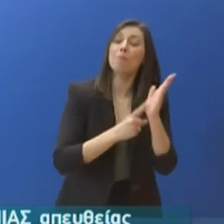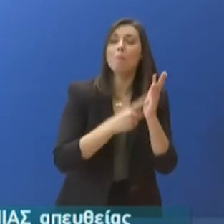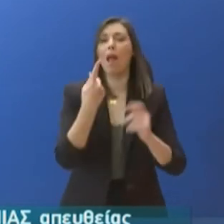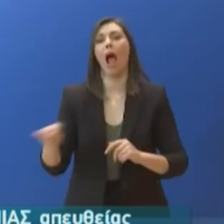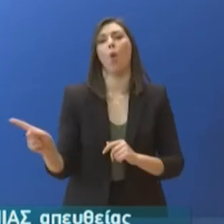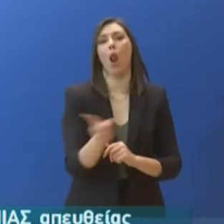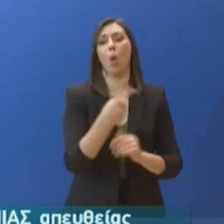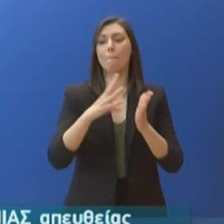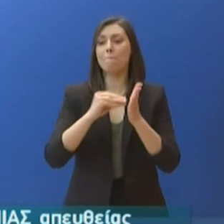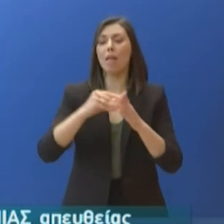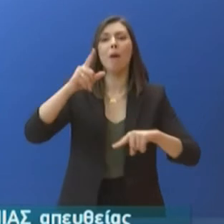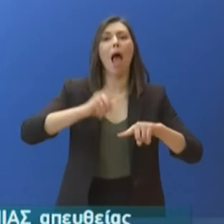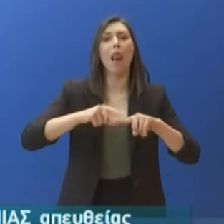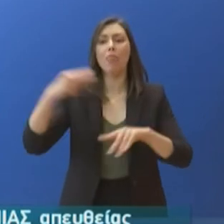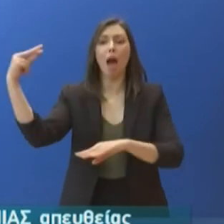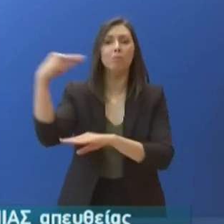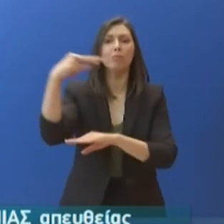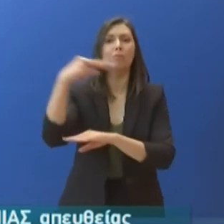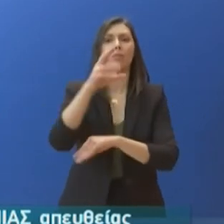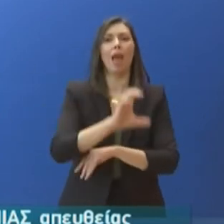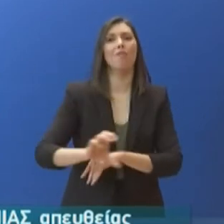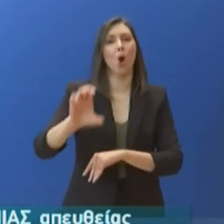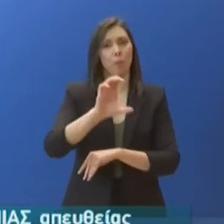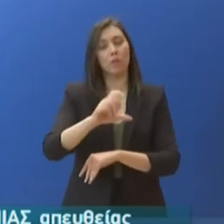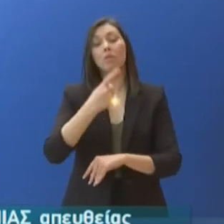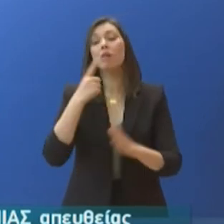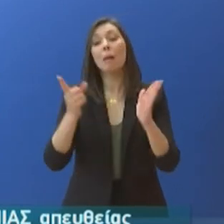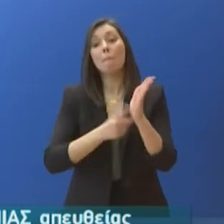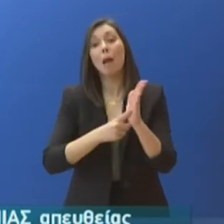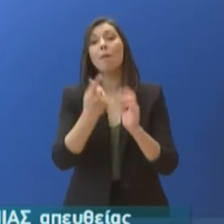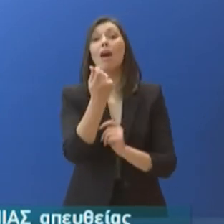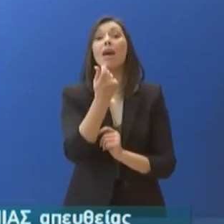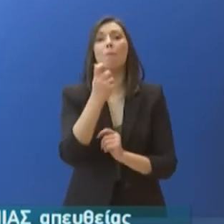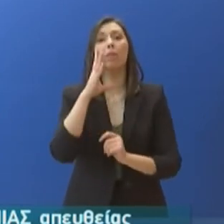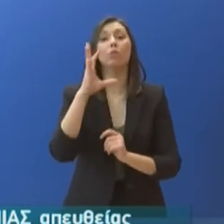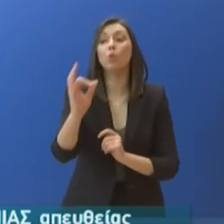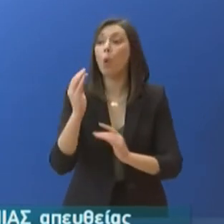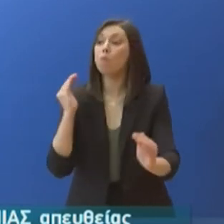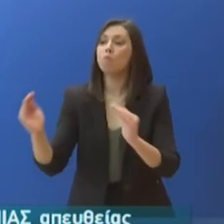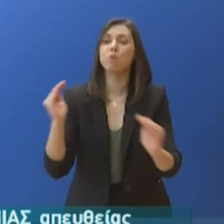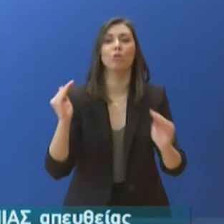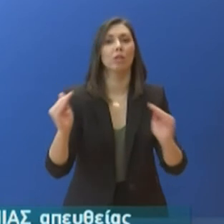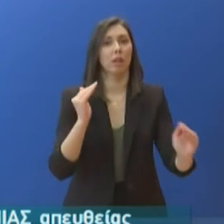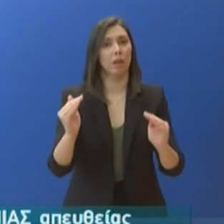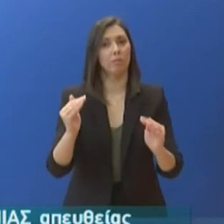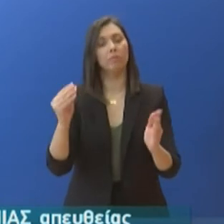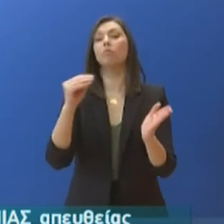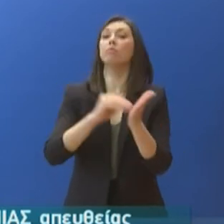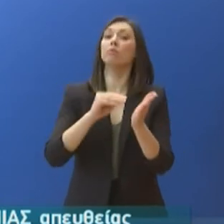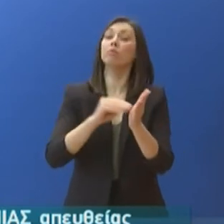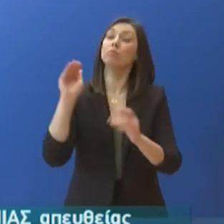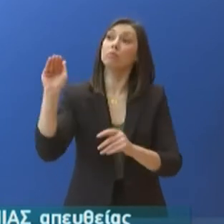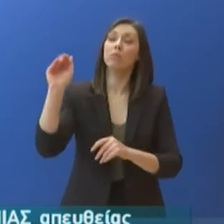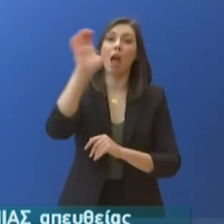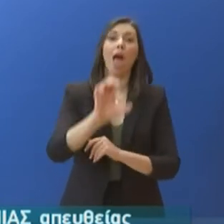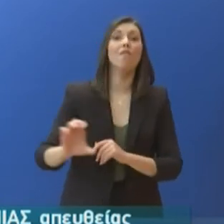χρειταζόμαστε δημοσιονομικό χώρο για να προστατέψουμε όσους πλήττονται. Ζήτησε επίσης την ανάληψη ευρωπαϊκής πρωτοβουλίας για την προμήθεια